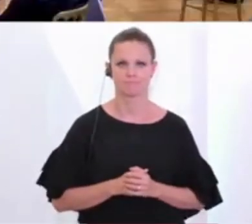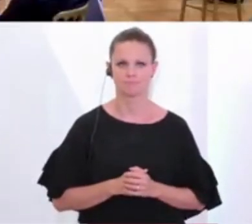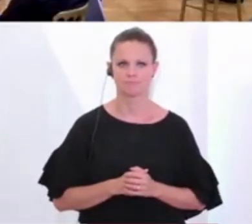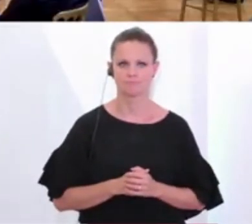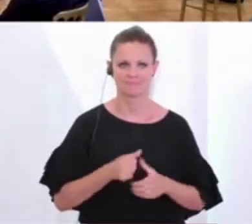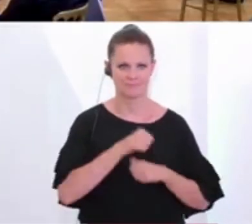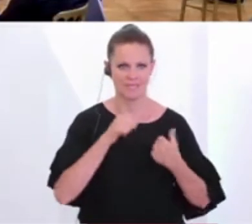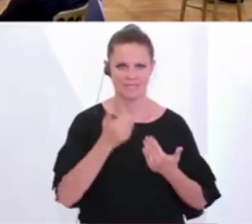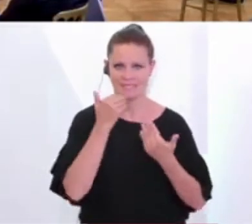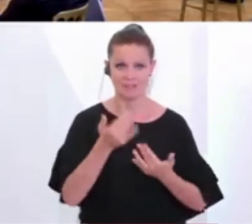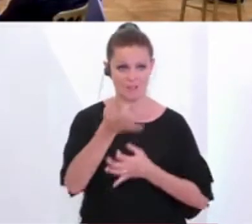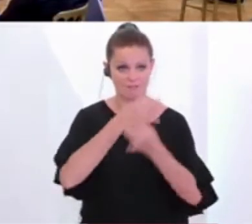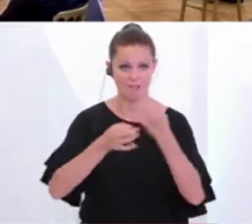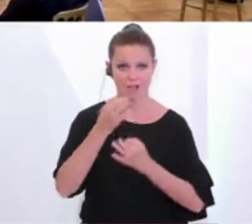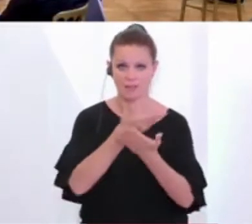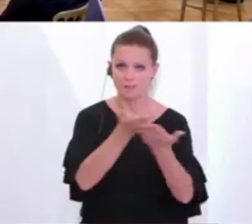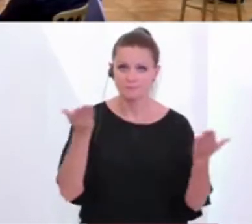Herzlichen Dank. Ich habe jetzt Fragen.